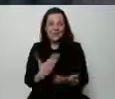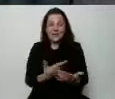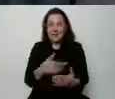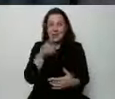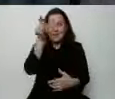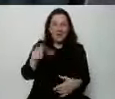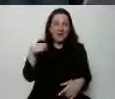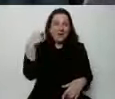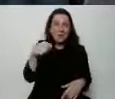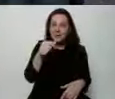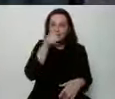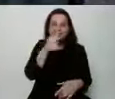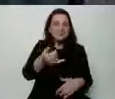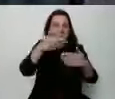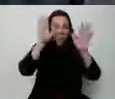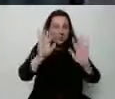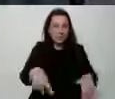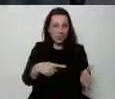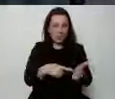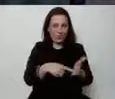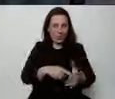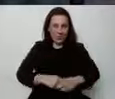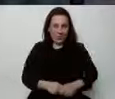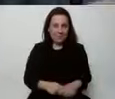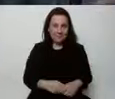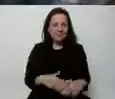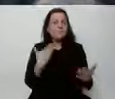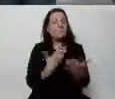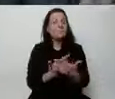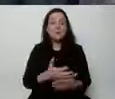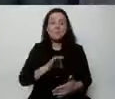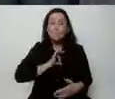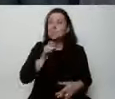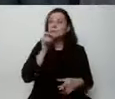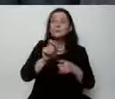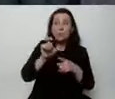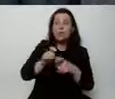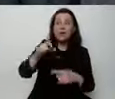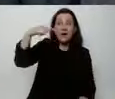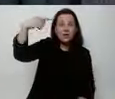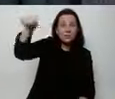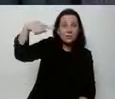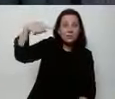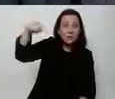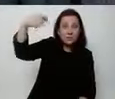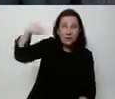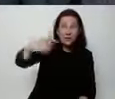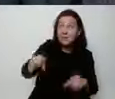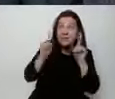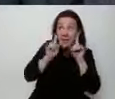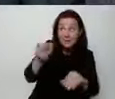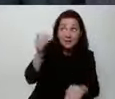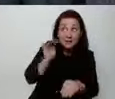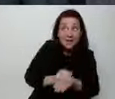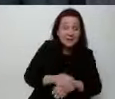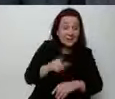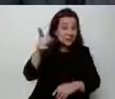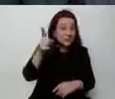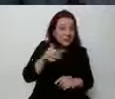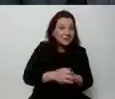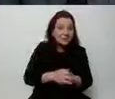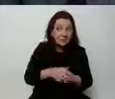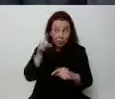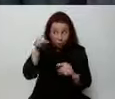nie może pozwolić. I tutaj kieruję swoje słowa do pana prezydenta Andrzeja Dudy. Naprawdę się pan godzi z tym, żeby o tym była